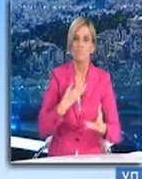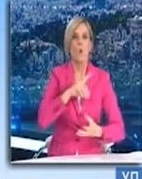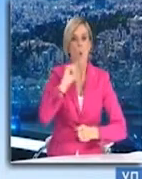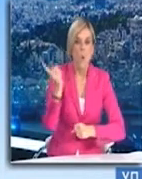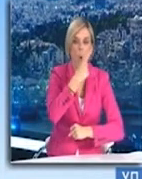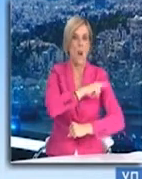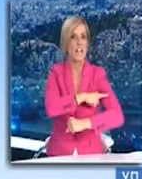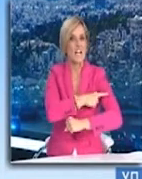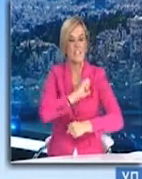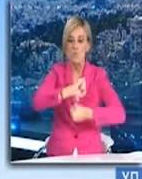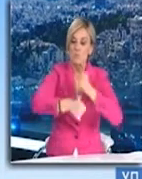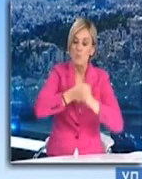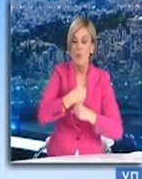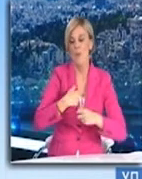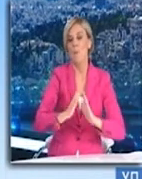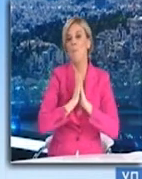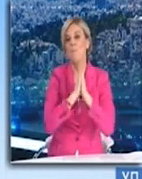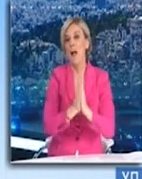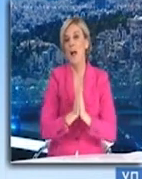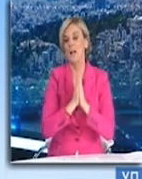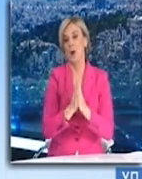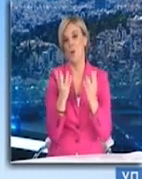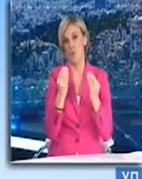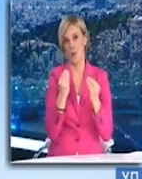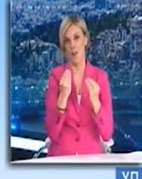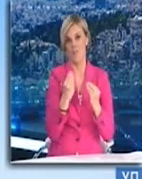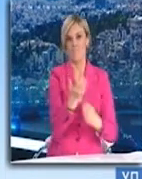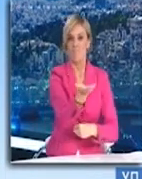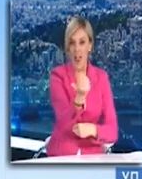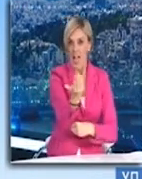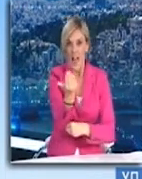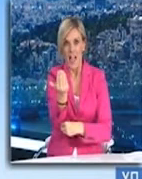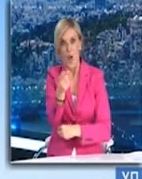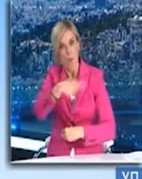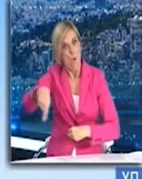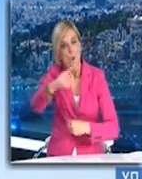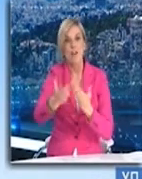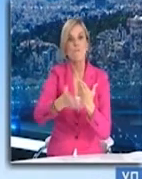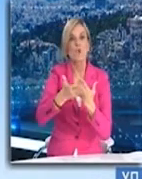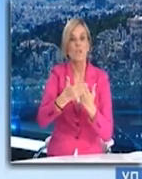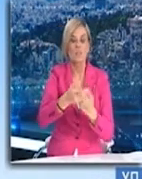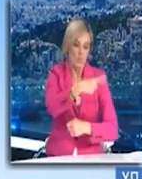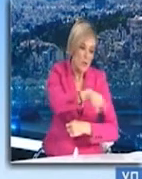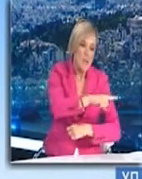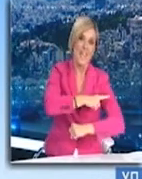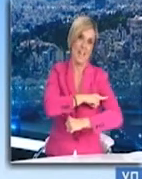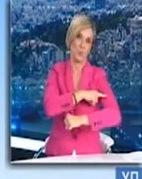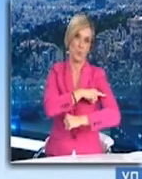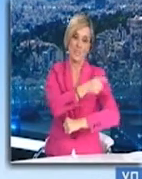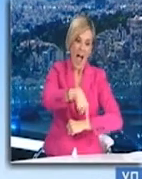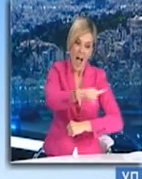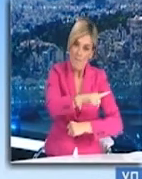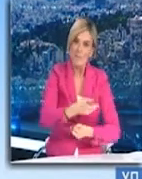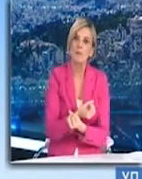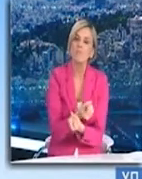όλους μέσα από την καρδιά μου, σας παρακαλώ πάρα πολύ, ελάτε να βοηθήσουμε αυτούς τους ανθρώπους, για να μπορέσουν να τα καταφέρουν και να παρασπροσφέρουν το